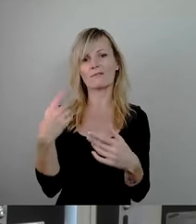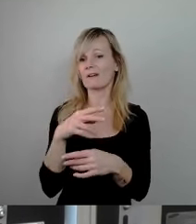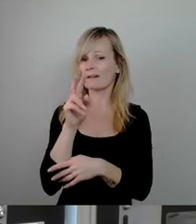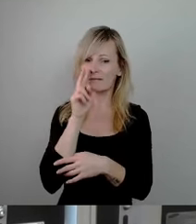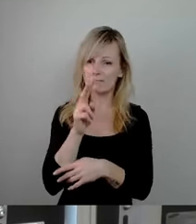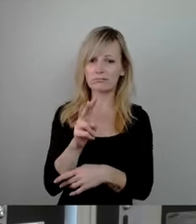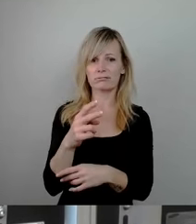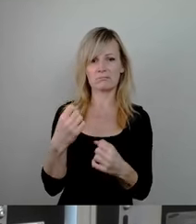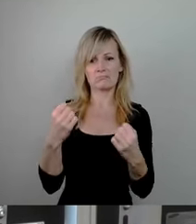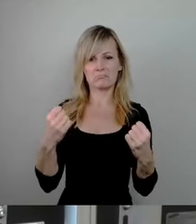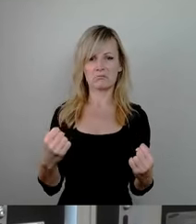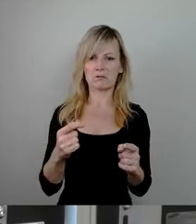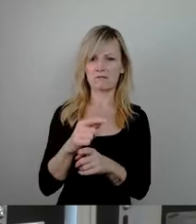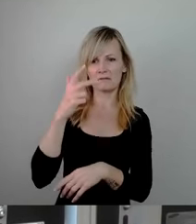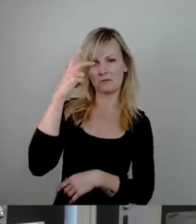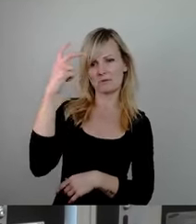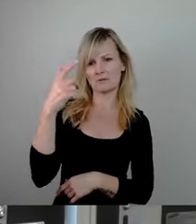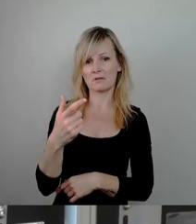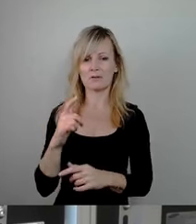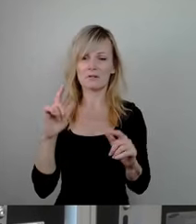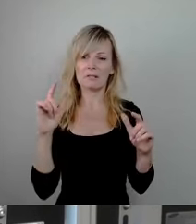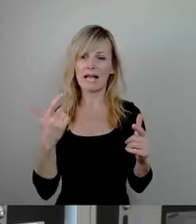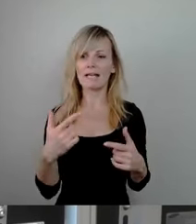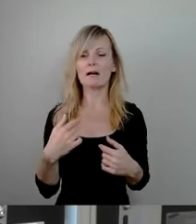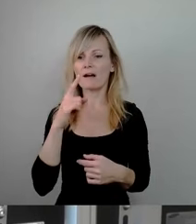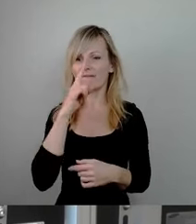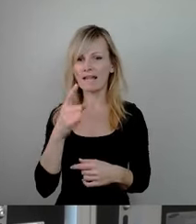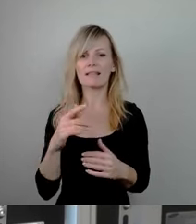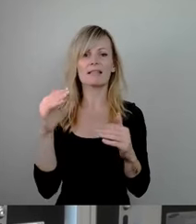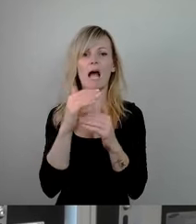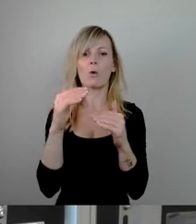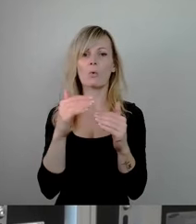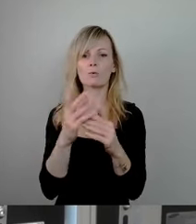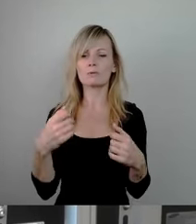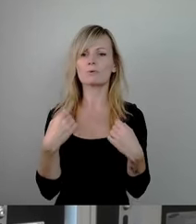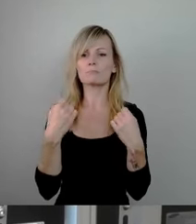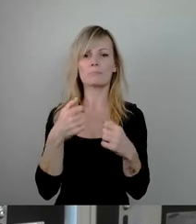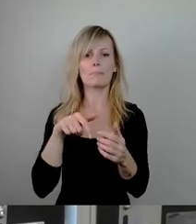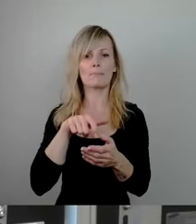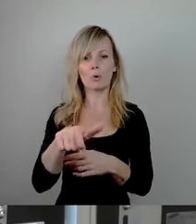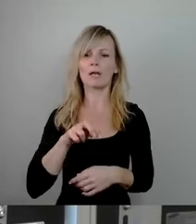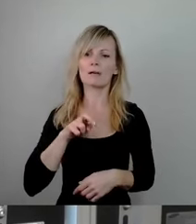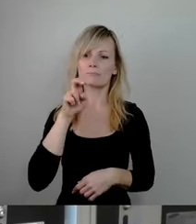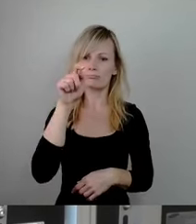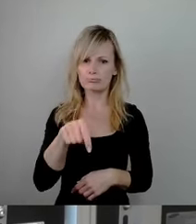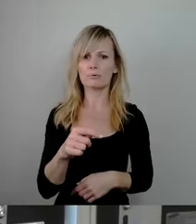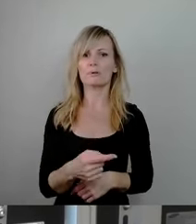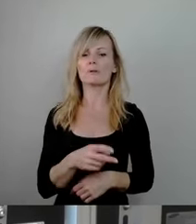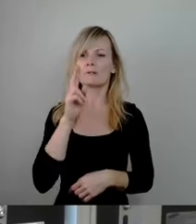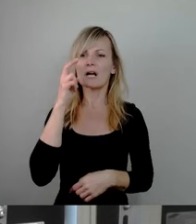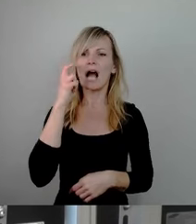majestätisch. Keiner schaut beim Überqueren der Augustusbrücke noch auf die schöne, schnöde Altstadt, wenn er Carola betrachten kann.